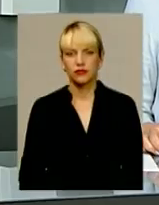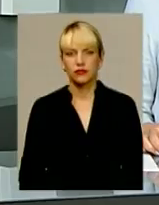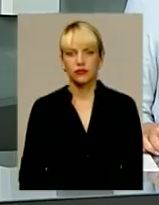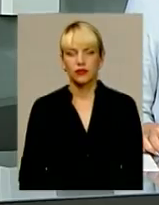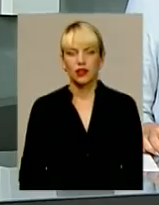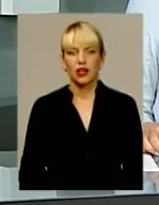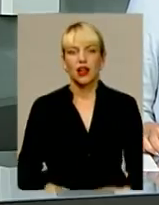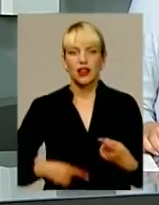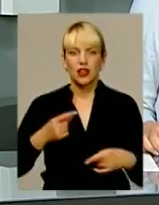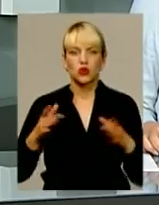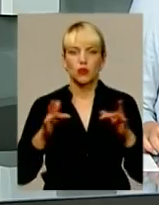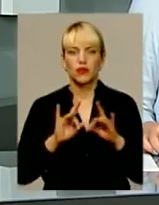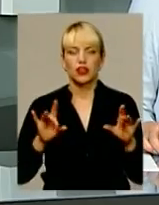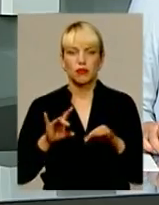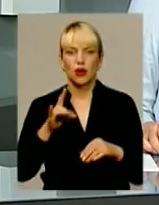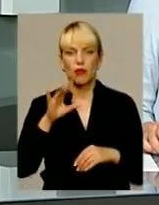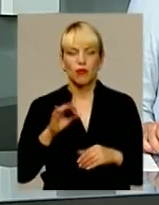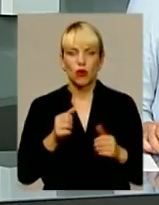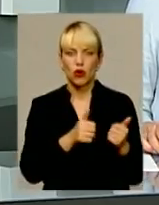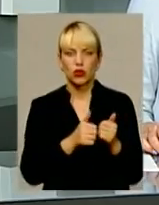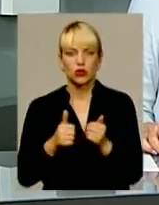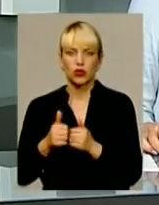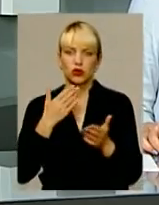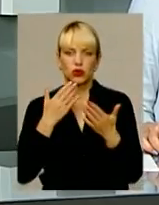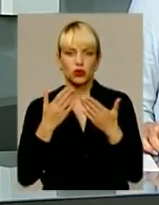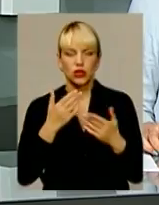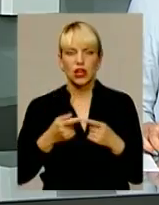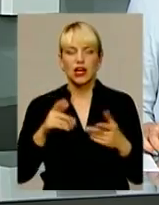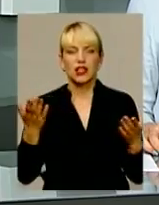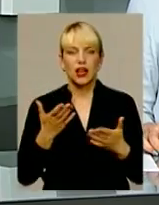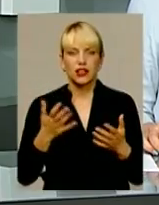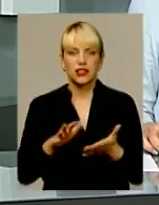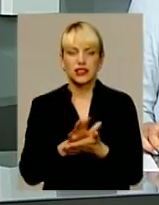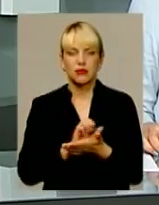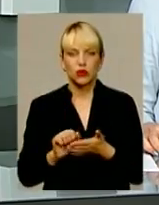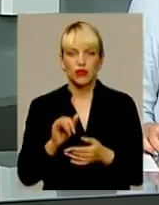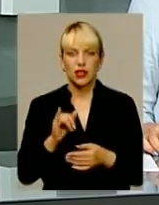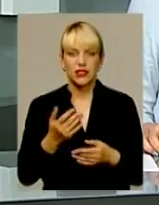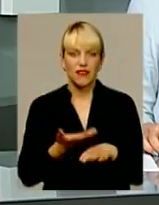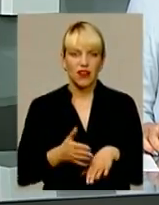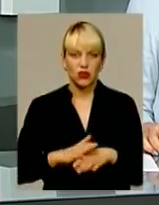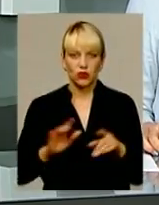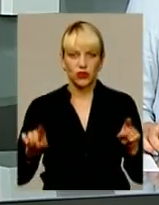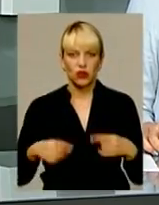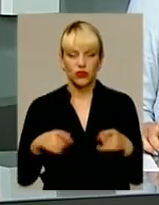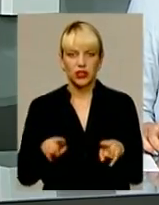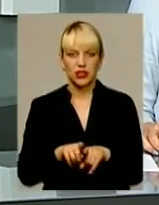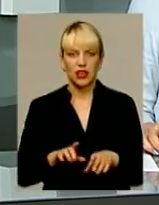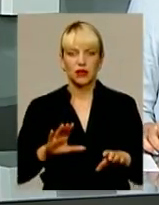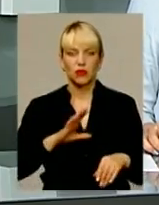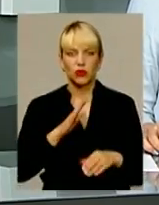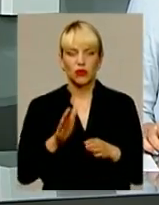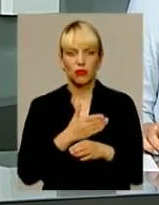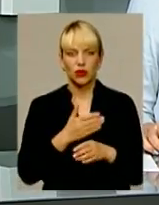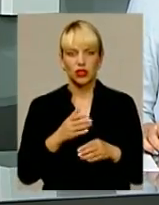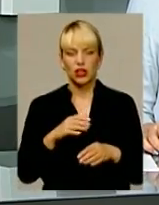Наступний репортаж про добросусідські стосунки, які зіпсувалися та котрі надзвичайно важко відновити. Так сталося поміж